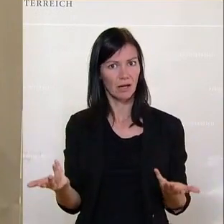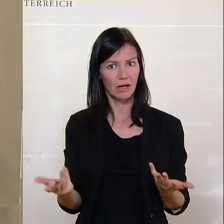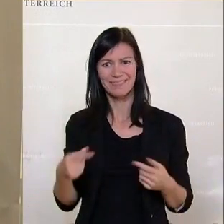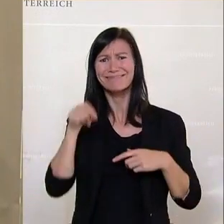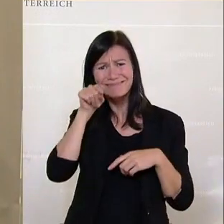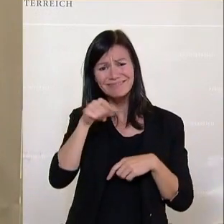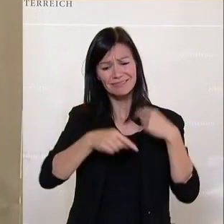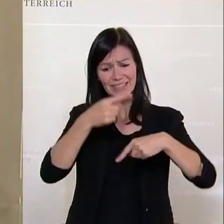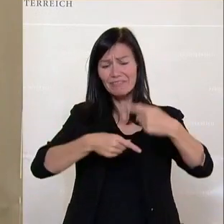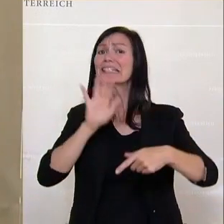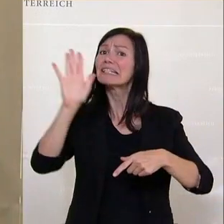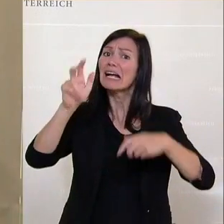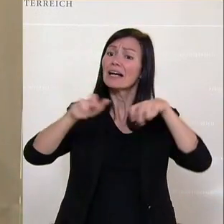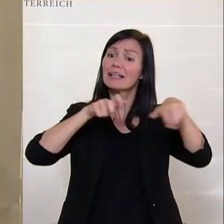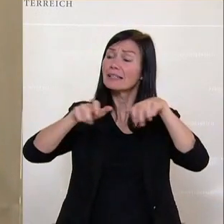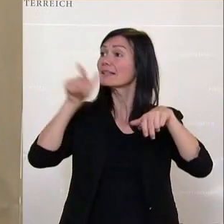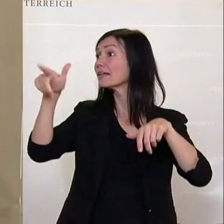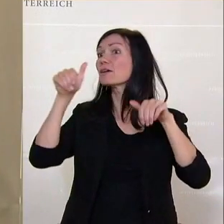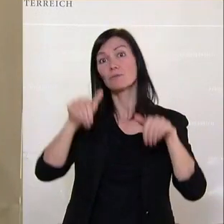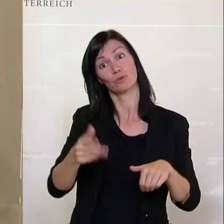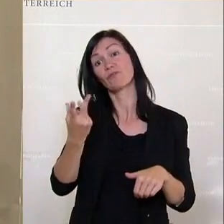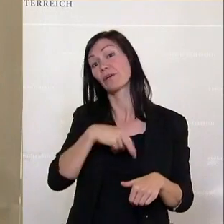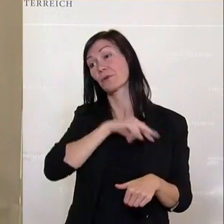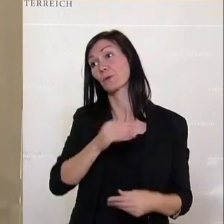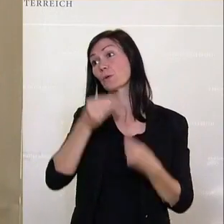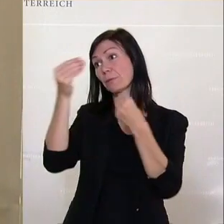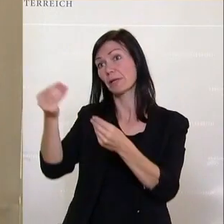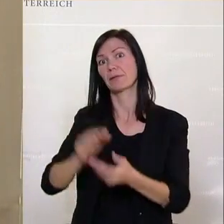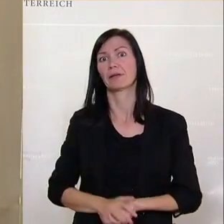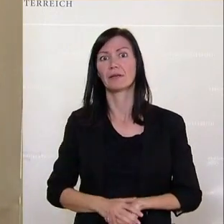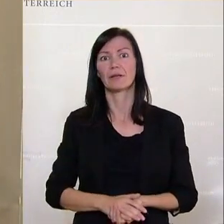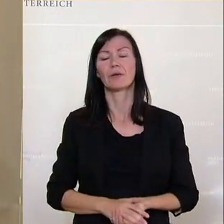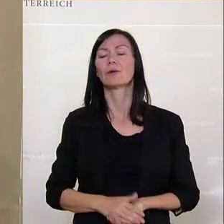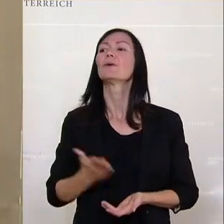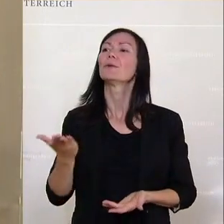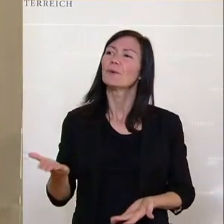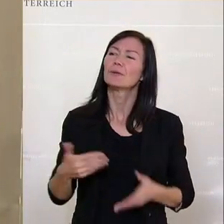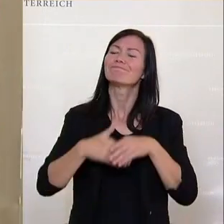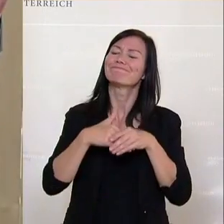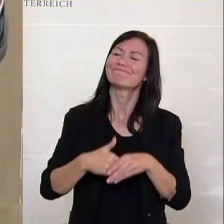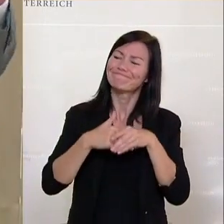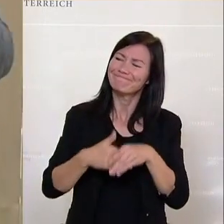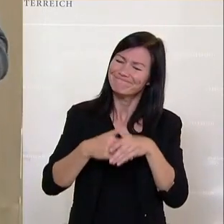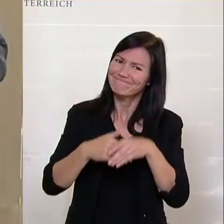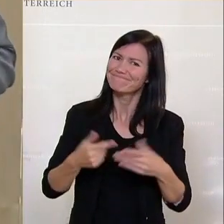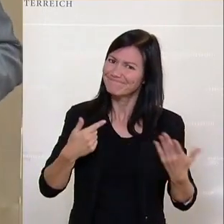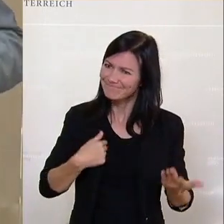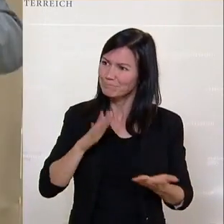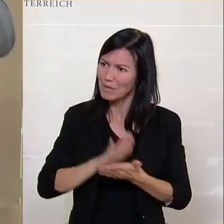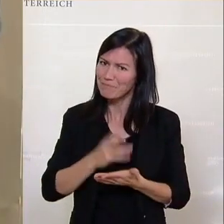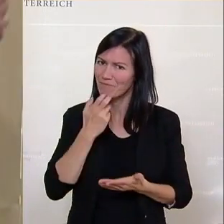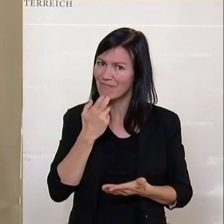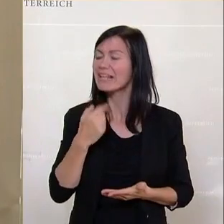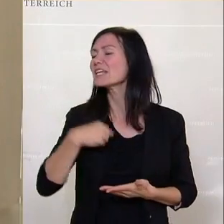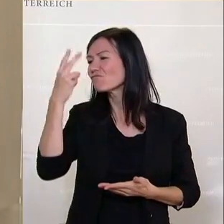müsst ihr als Regierung euch umhängen. Und um versöhnlich zu bleiben, zum Abschied noch einmal. Ich habe ja verstanden, dass